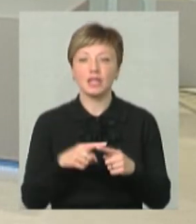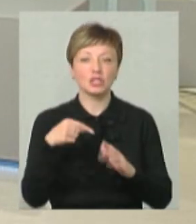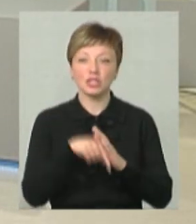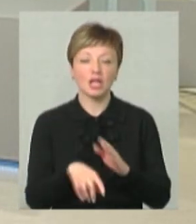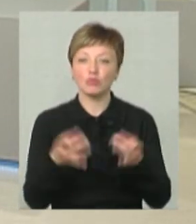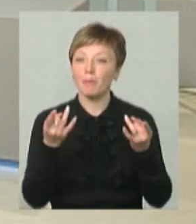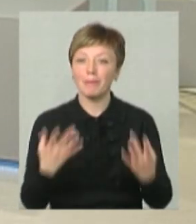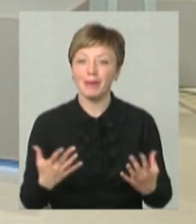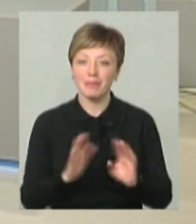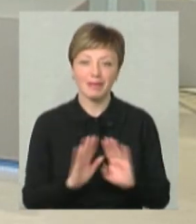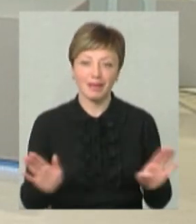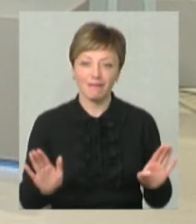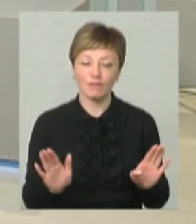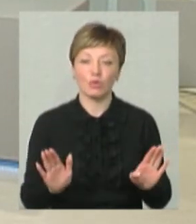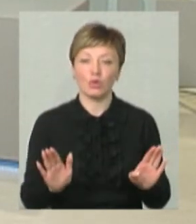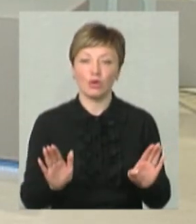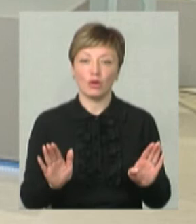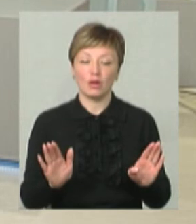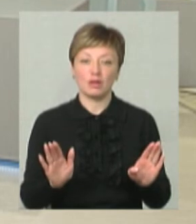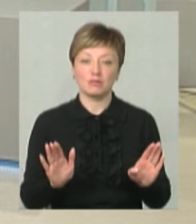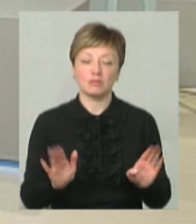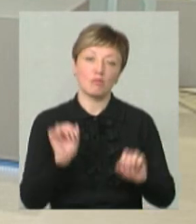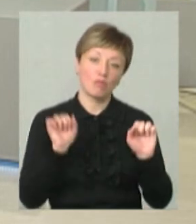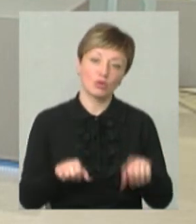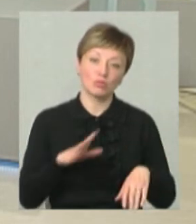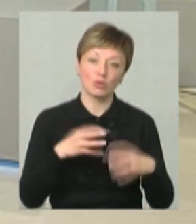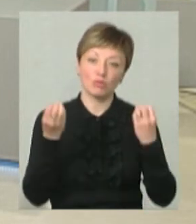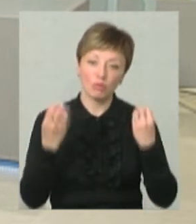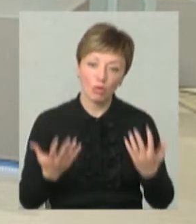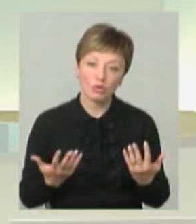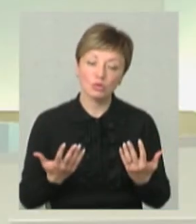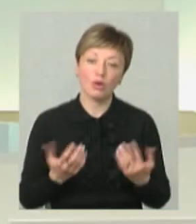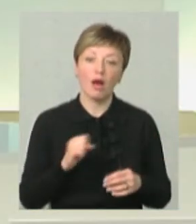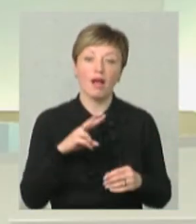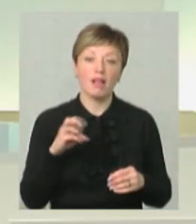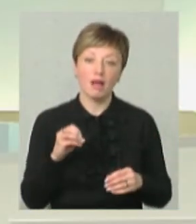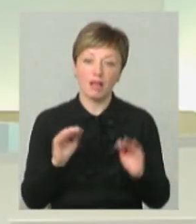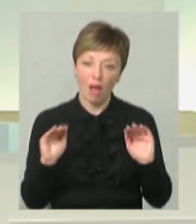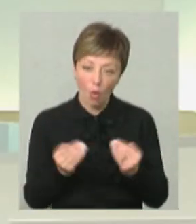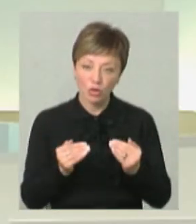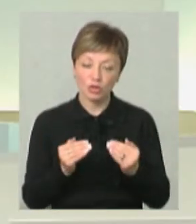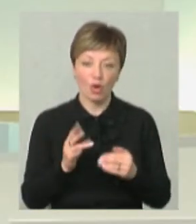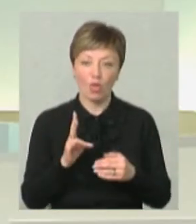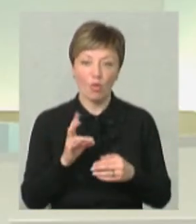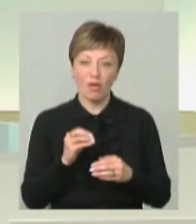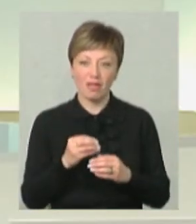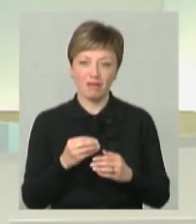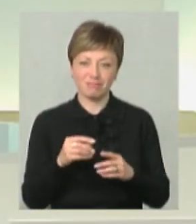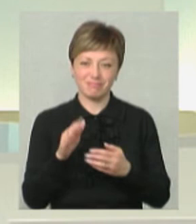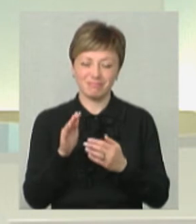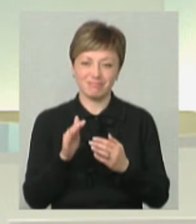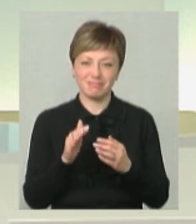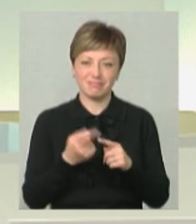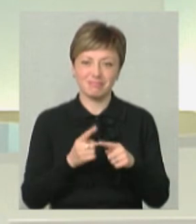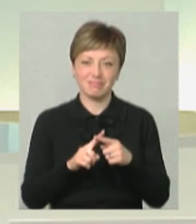примітивно, хоча може бути просто, лаконічно, але не примітивно, де цей